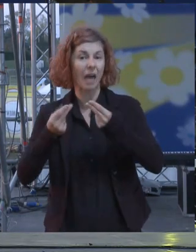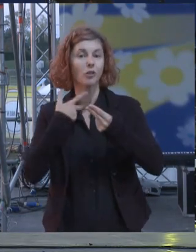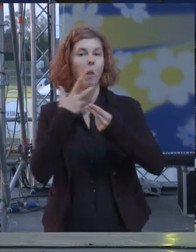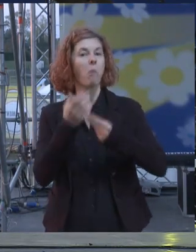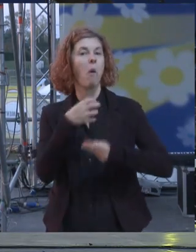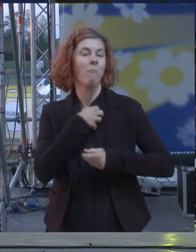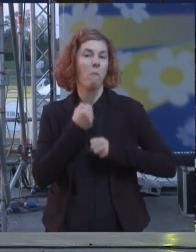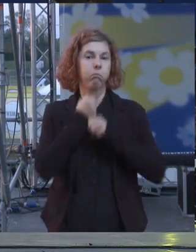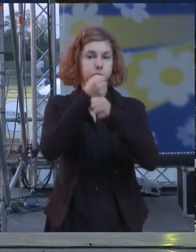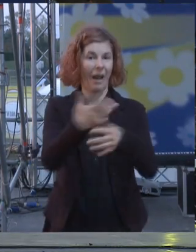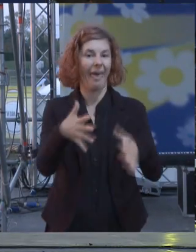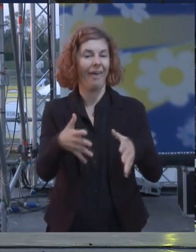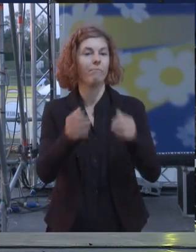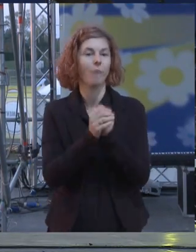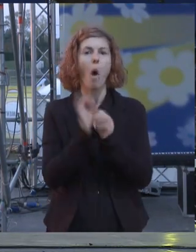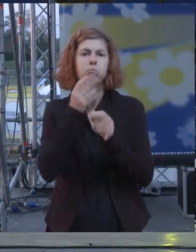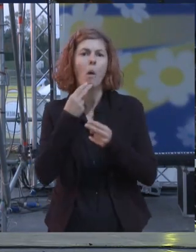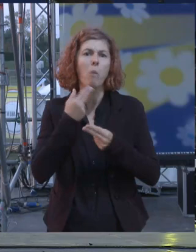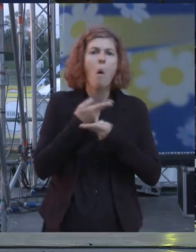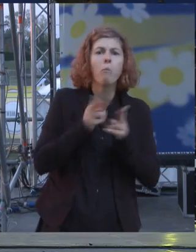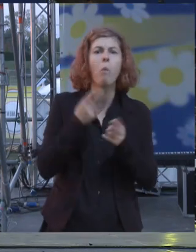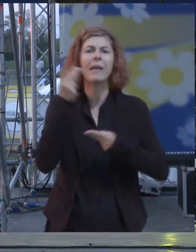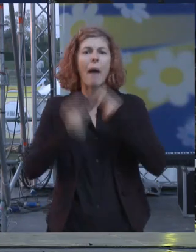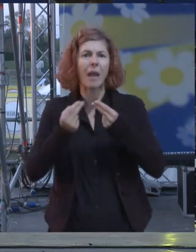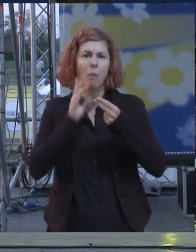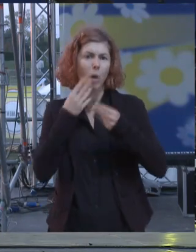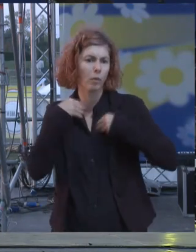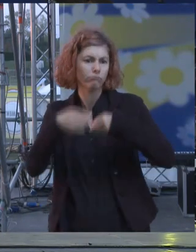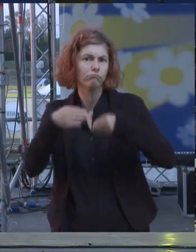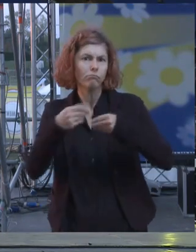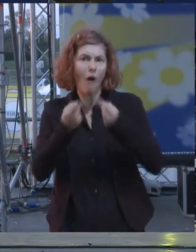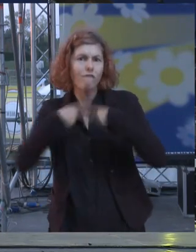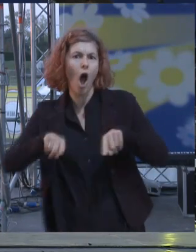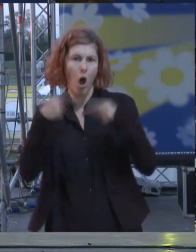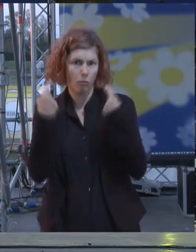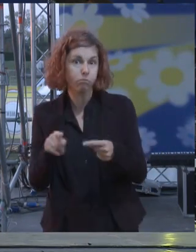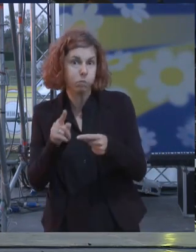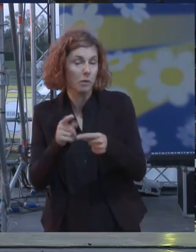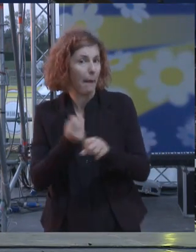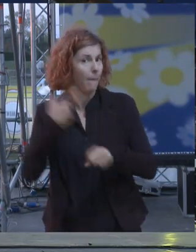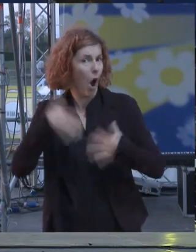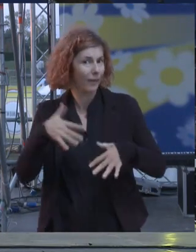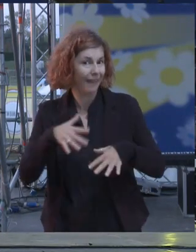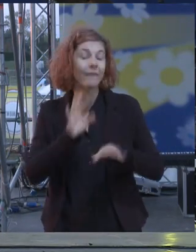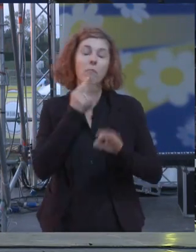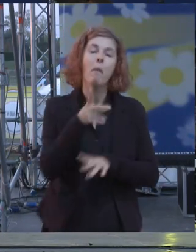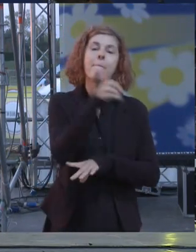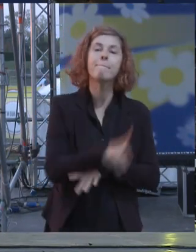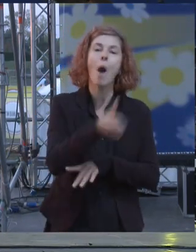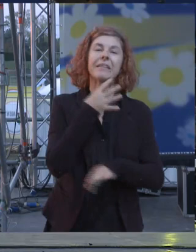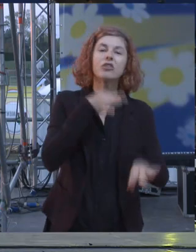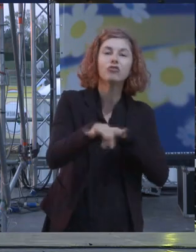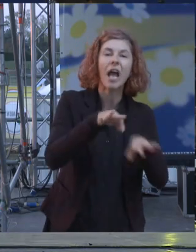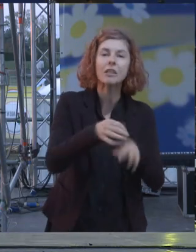iniziativa dove partecipano tutte le pubbliche amministrazioni d'Italia Pomezia ha vinto il primo premio per la gestione del proprio